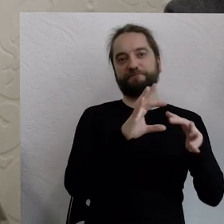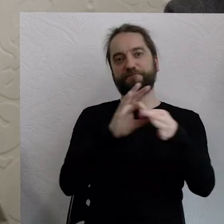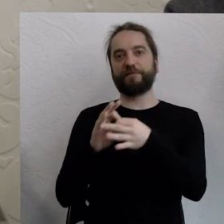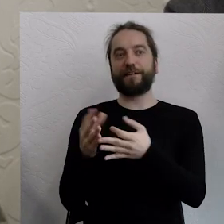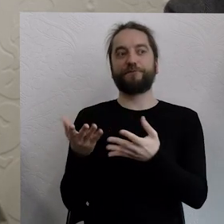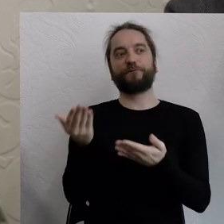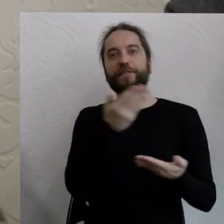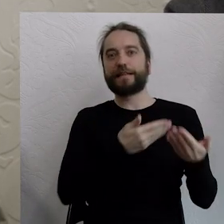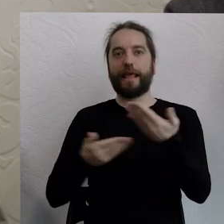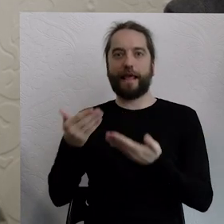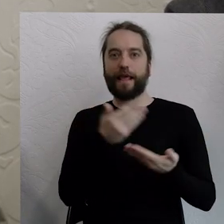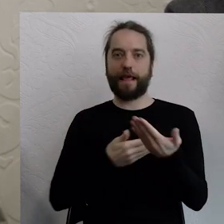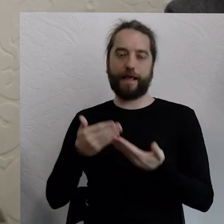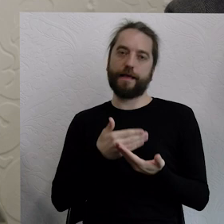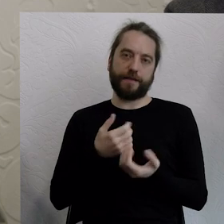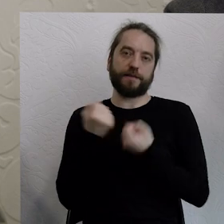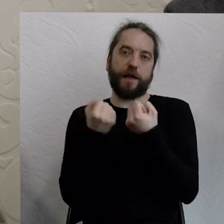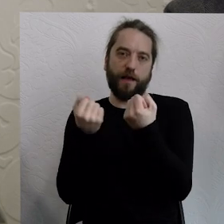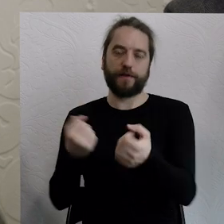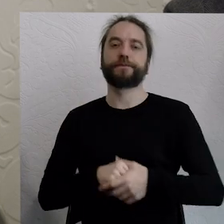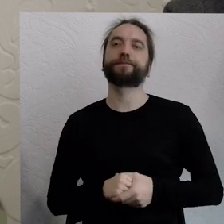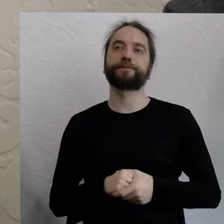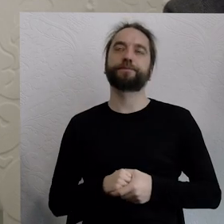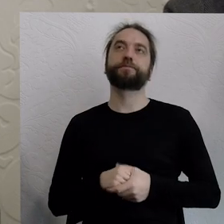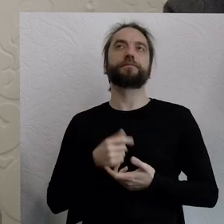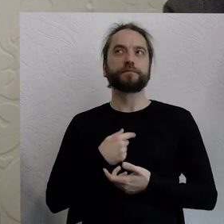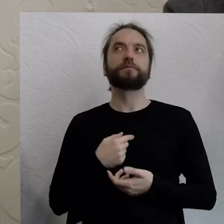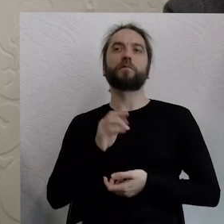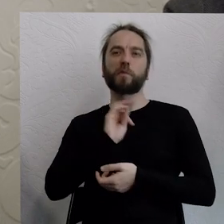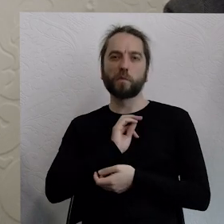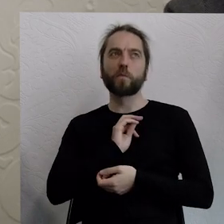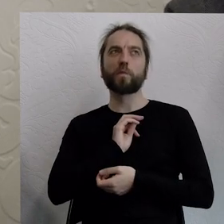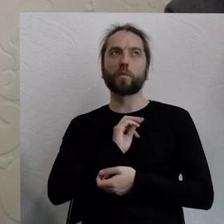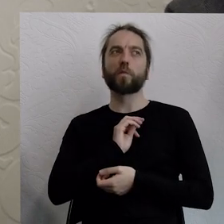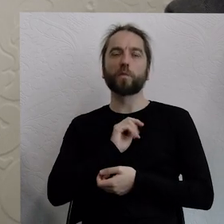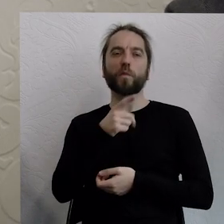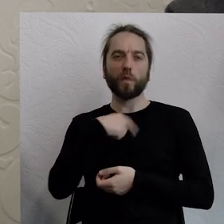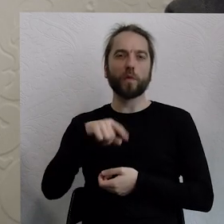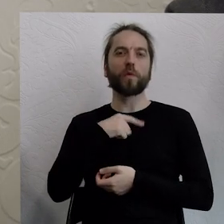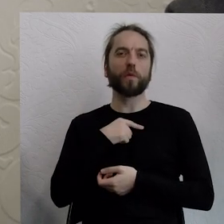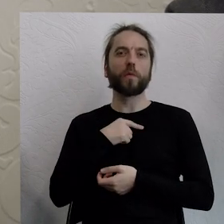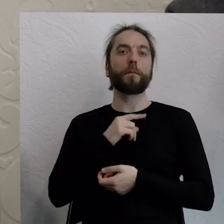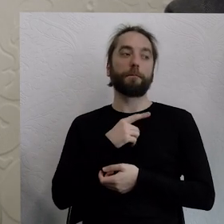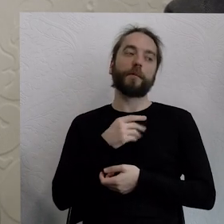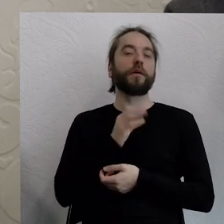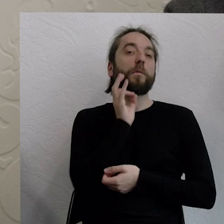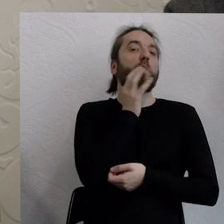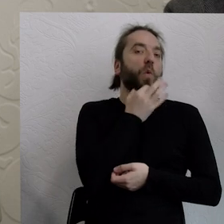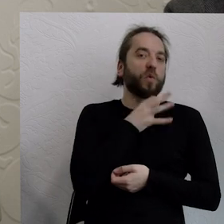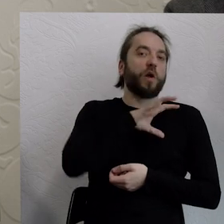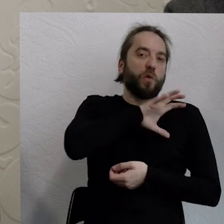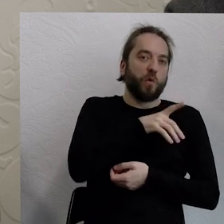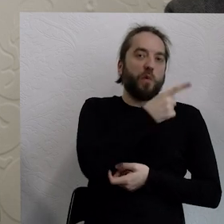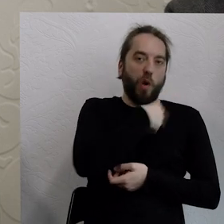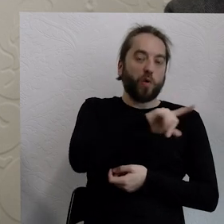tak w naszym myśleniu właśnie od młodych osób, od osób od